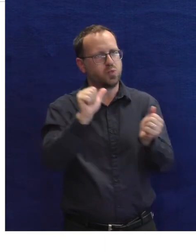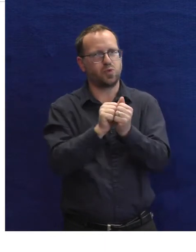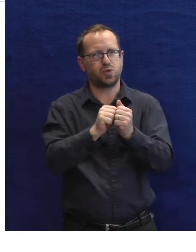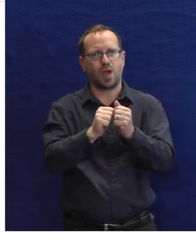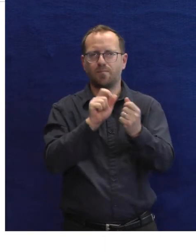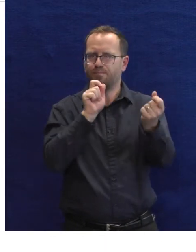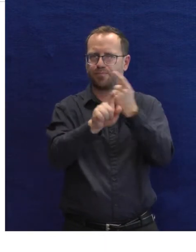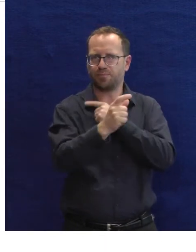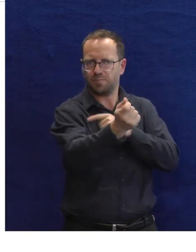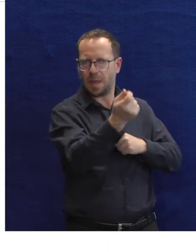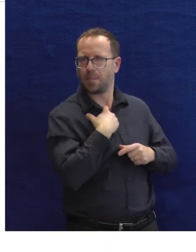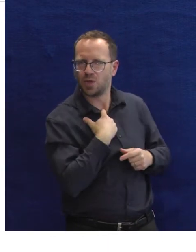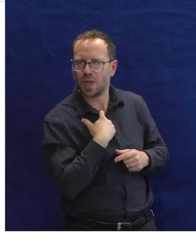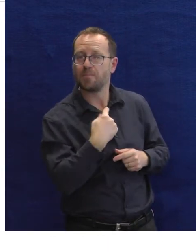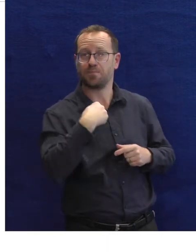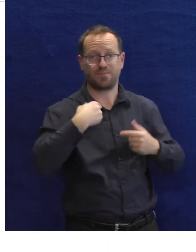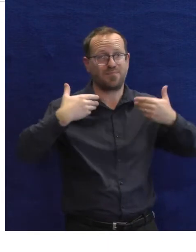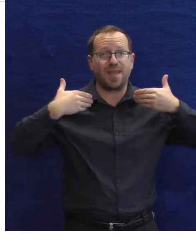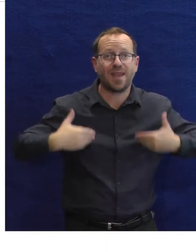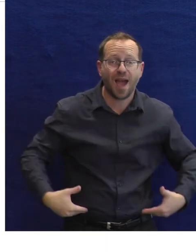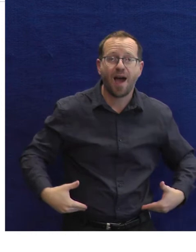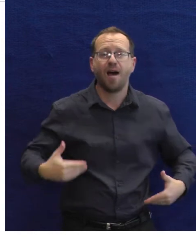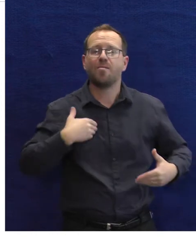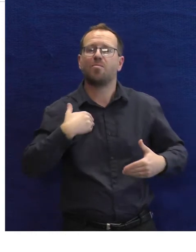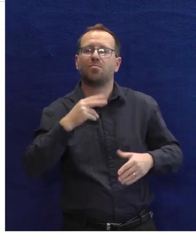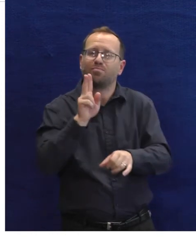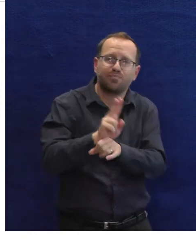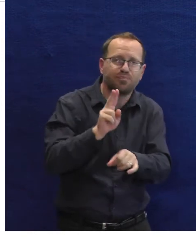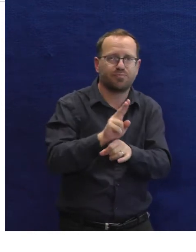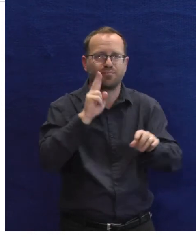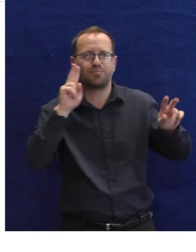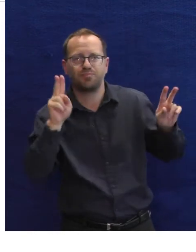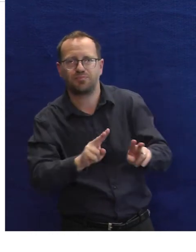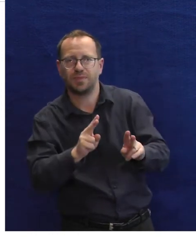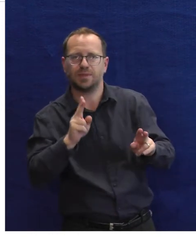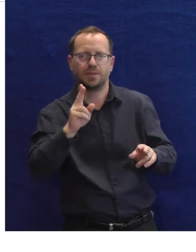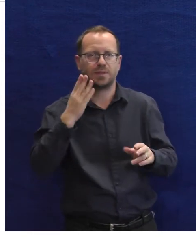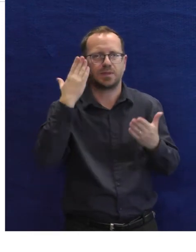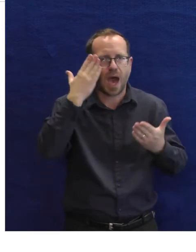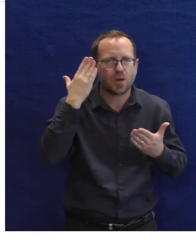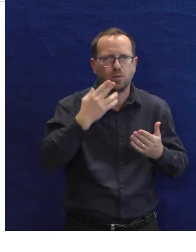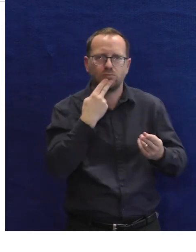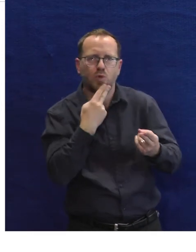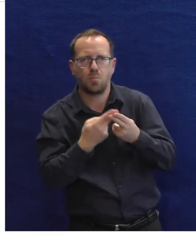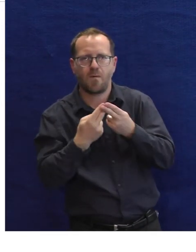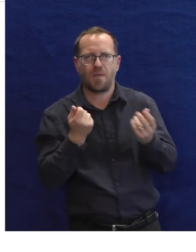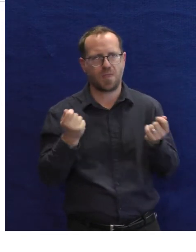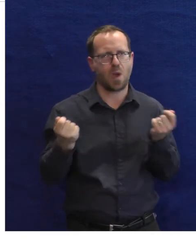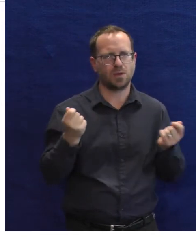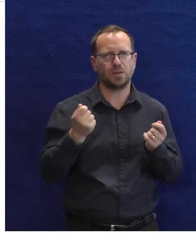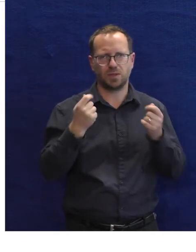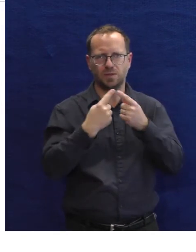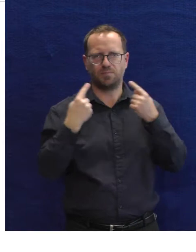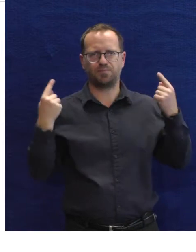pravděpodobně jste moje jméno neslyšeli naposledy. Já jsem vlastně ten člověk, který se o tu půjčovnu stará.